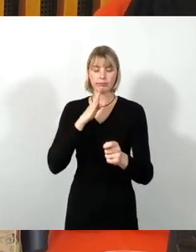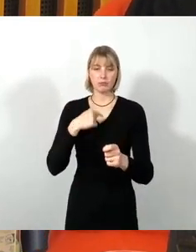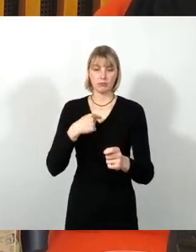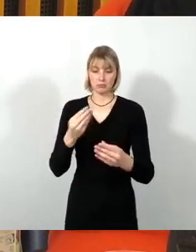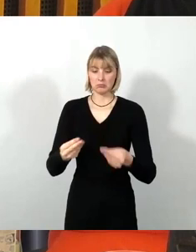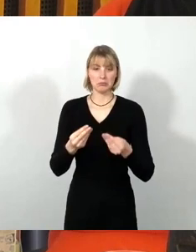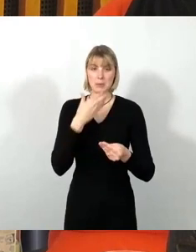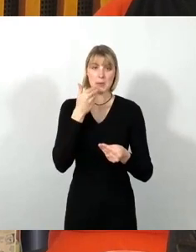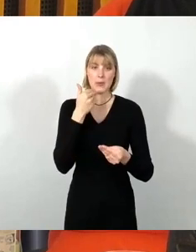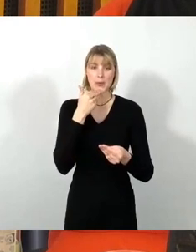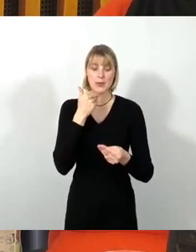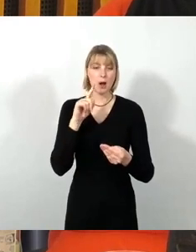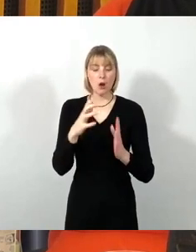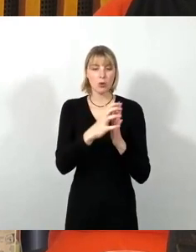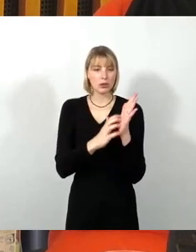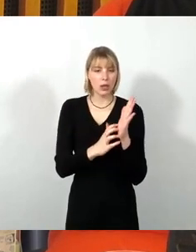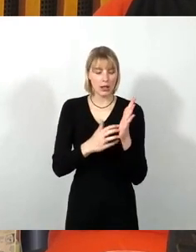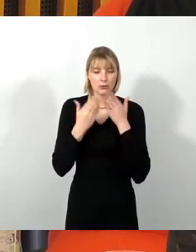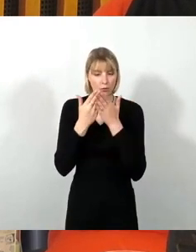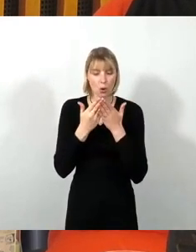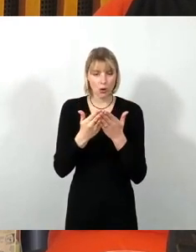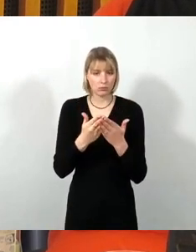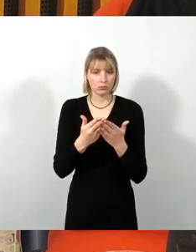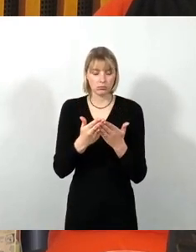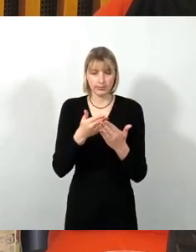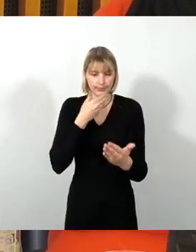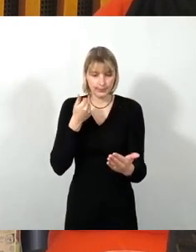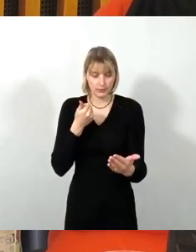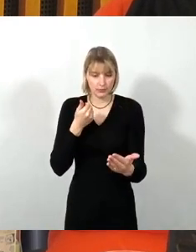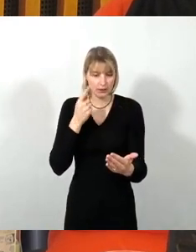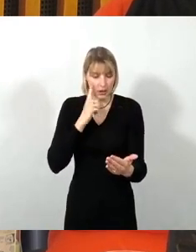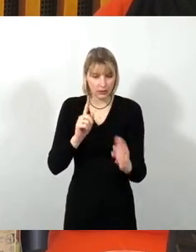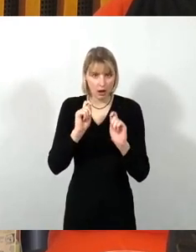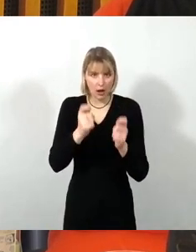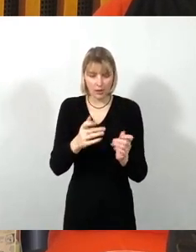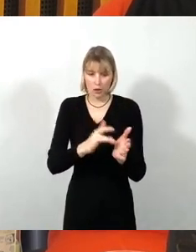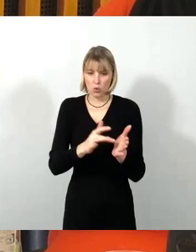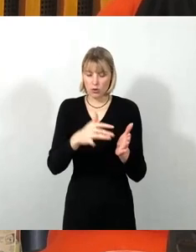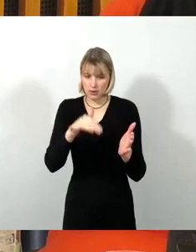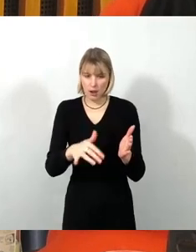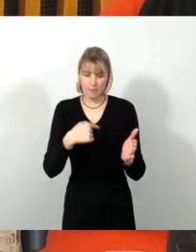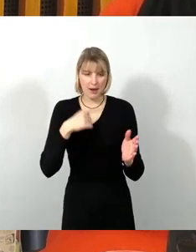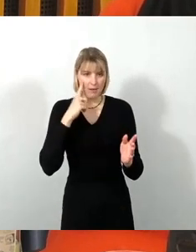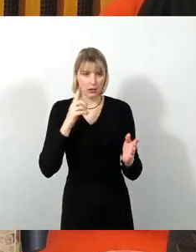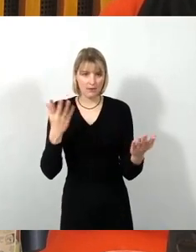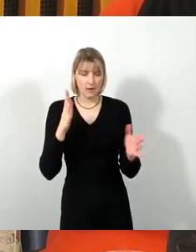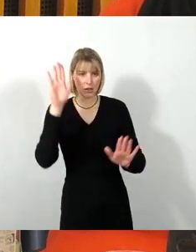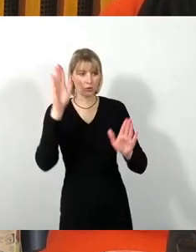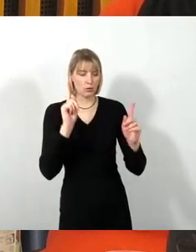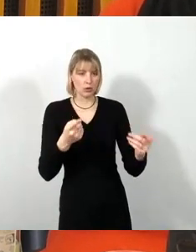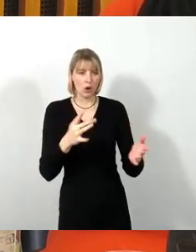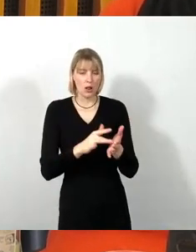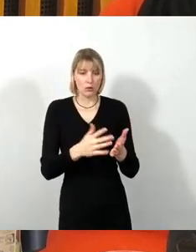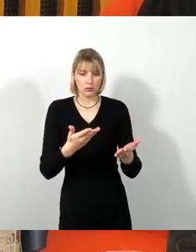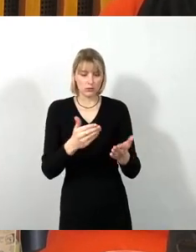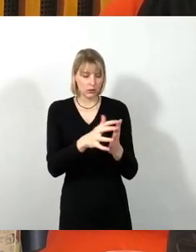Text, gerade eben hier irgendwie vorgelesen worden. Es ist irgendein Antrag begründet worden. Ich weiß nicht, worüber wir da abstimmen sollen und sehe mich auch nicht in der Lage, über so etwas abzustimmen,